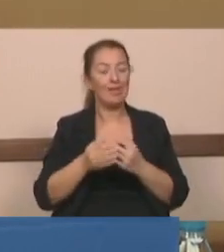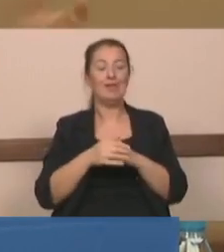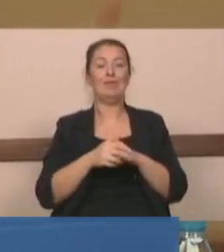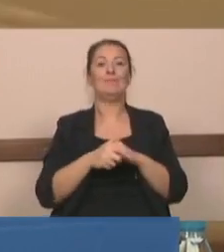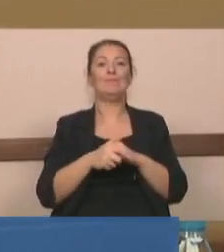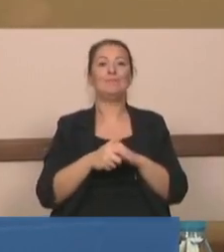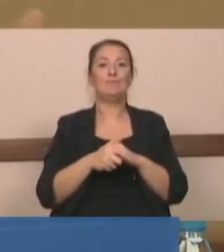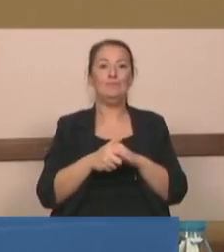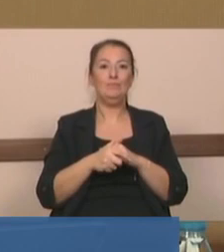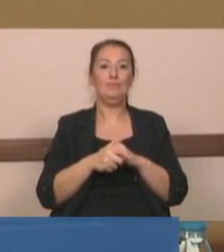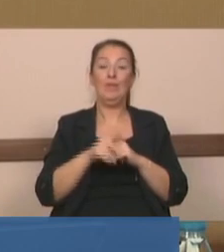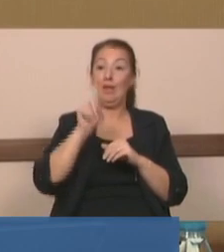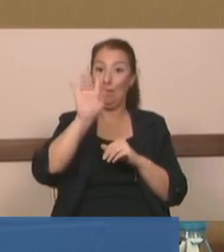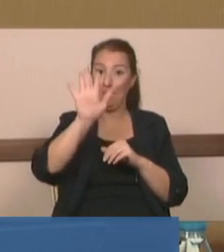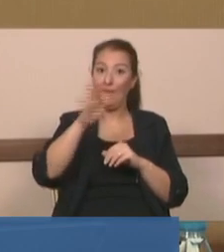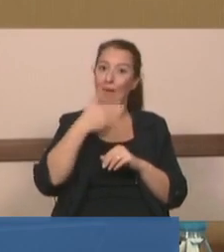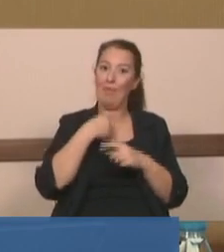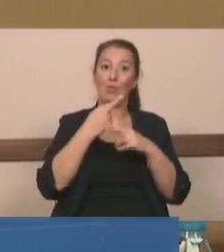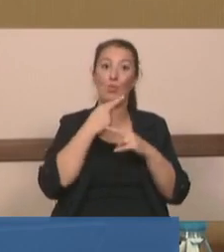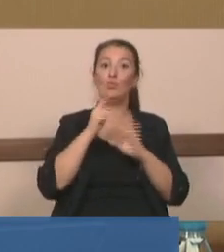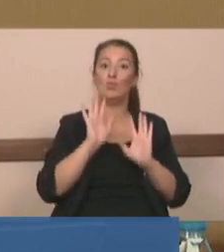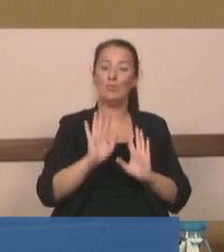Söz isteme müsaade et. Ben konuşuyorum bak.